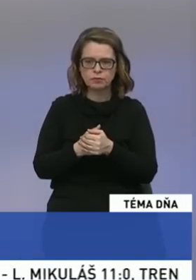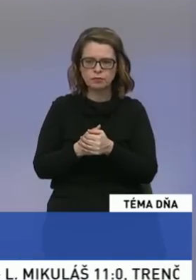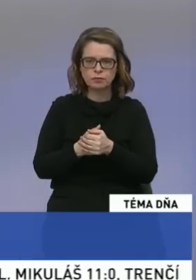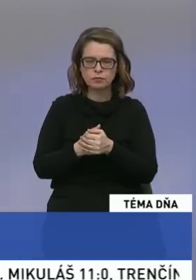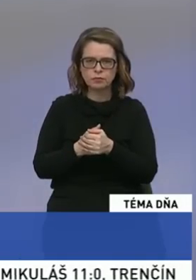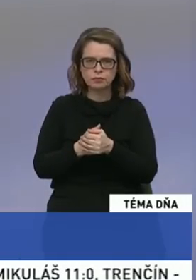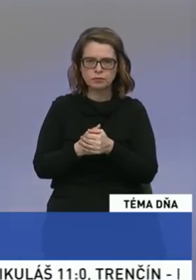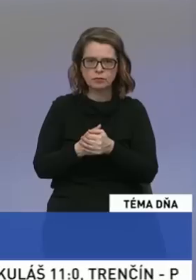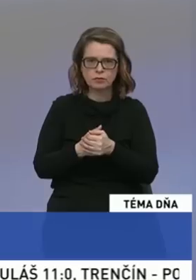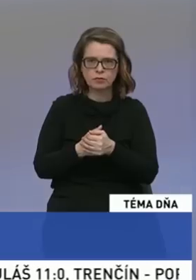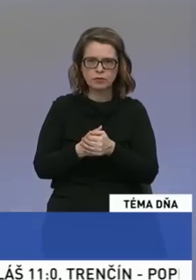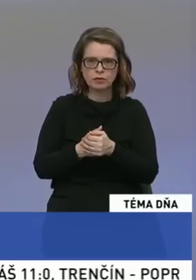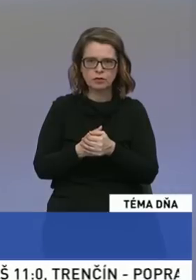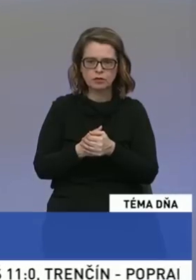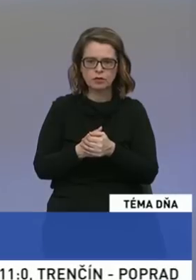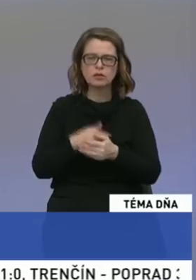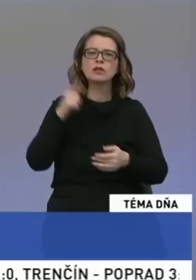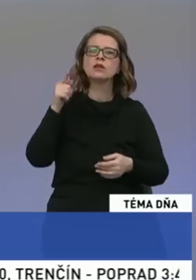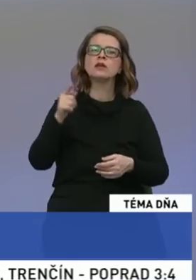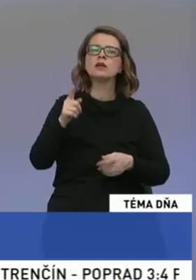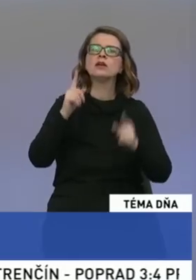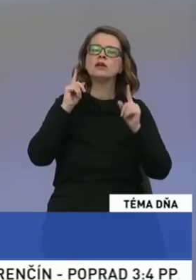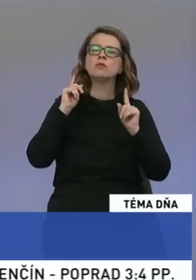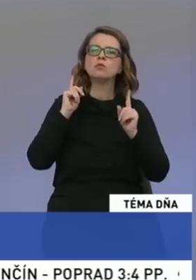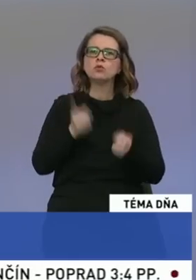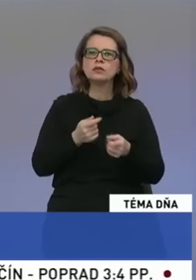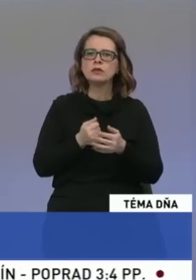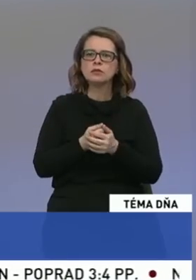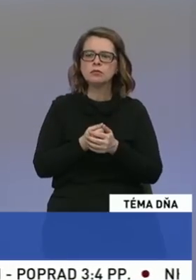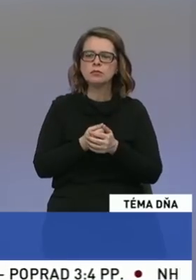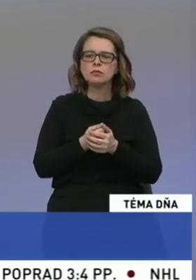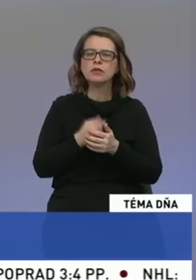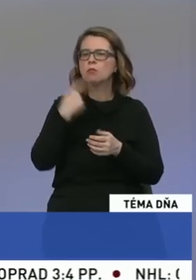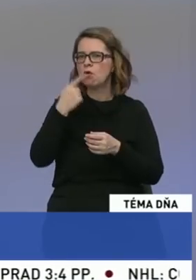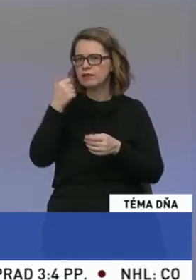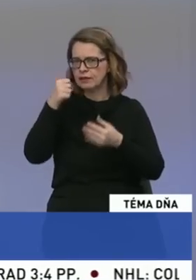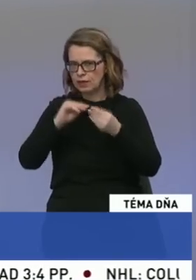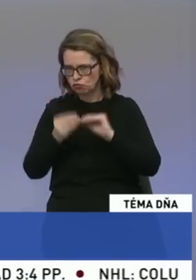solidne. Nebude stačiť zrejme robiť vjazdové zasednutie vlády, ale by som chcel upozoreni na jednu vec.